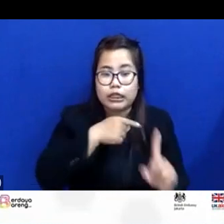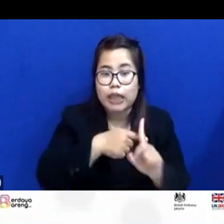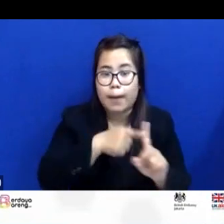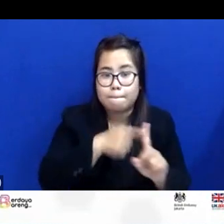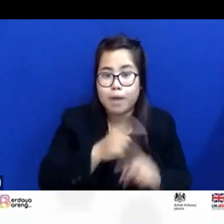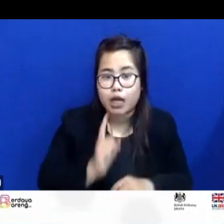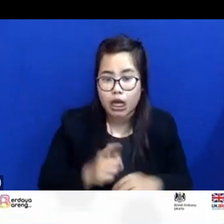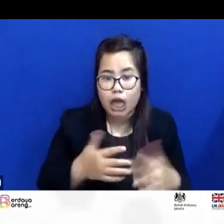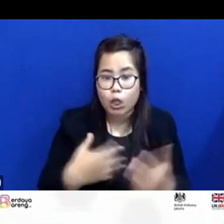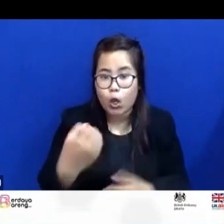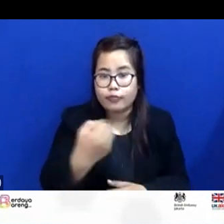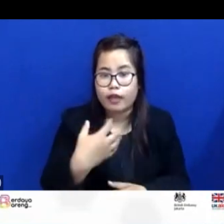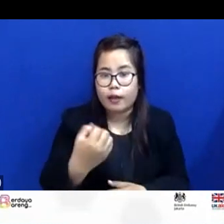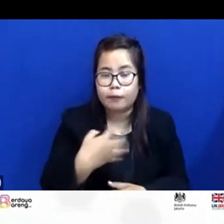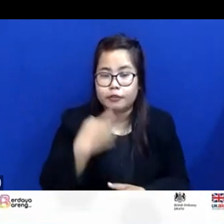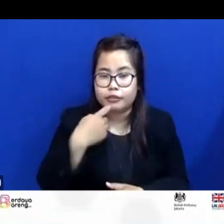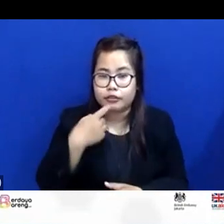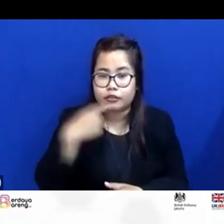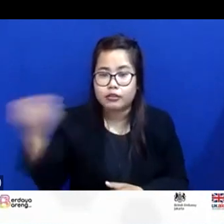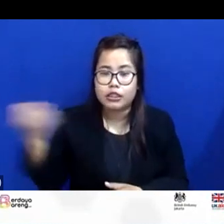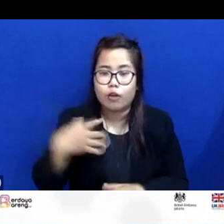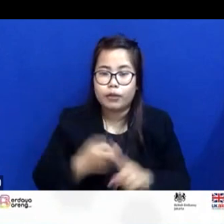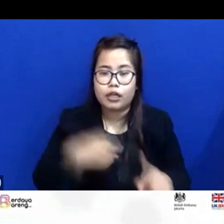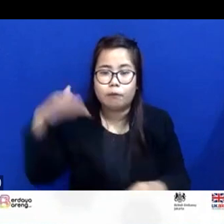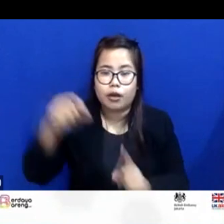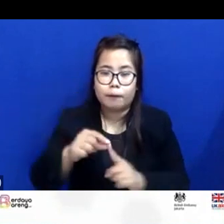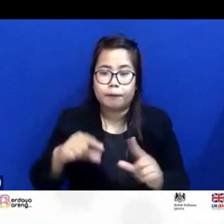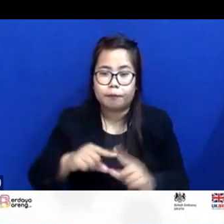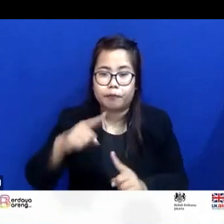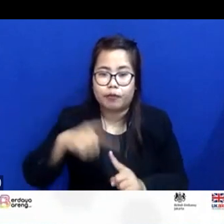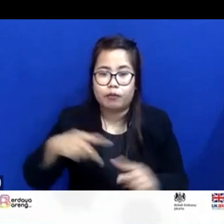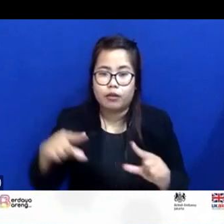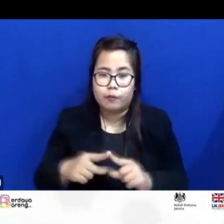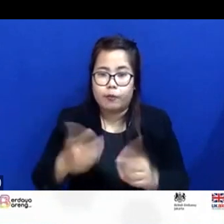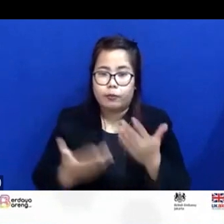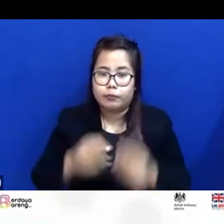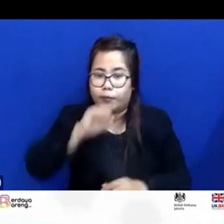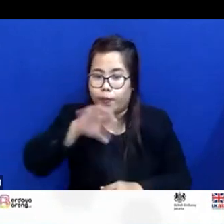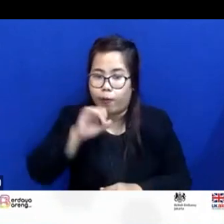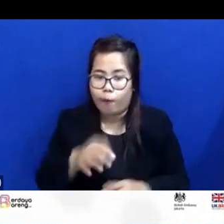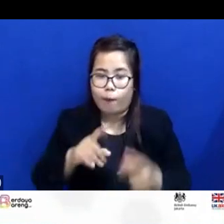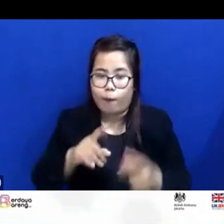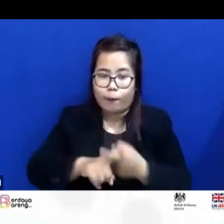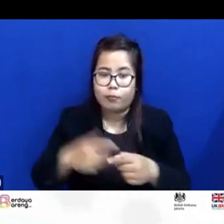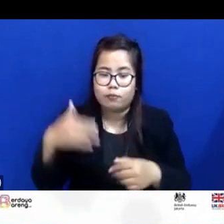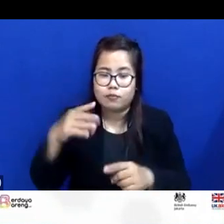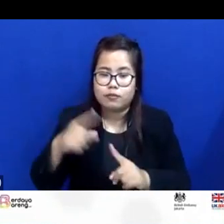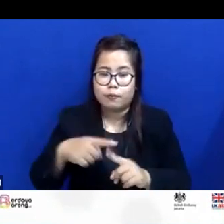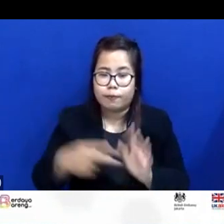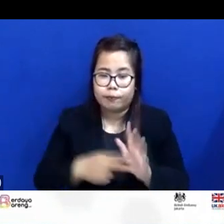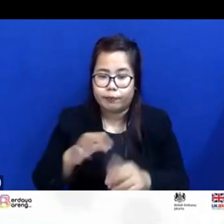tanggapan terkait jawabannya dari bang patra juga untuk menjawab pertanyaan dari rekan resno ari tadi